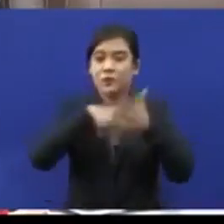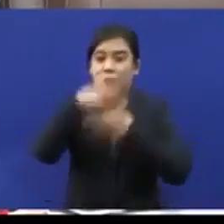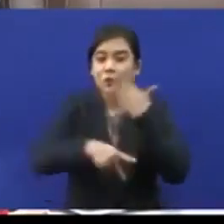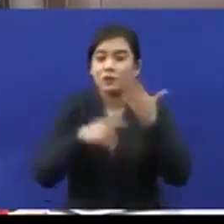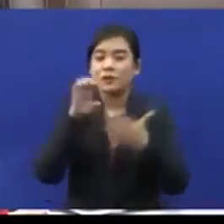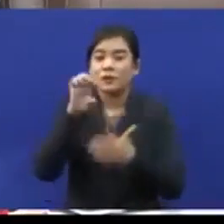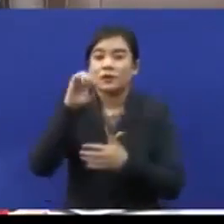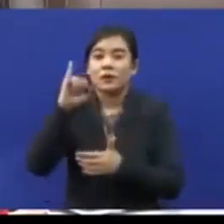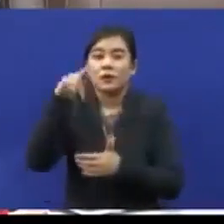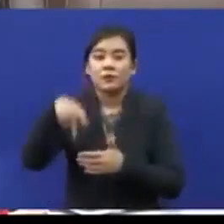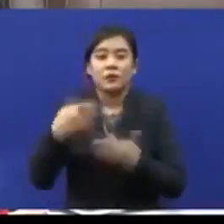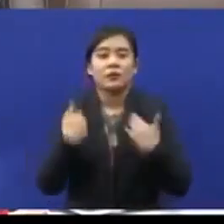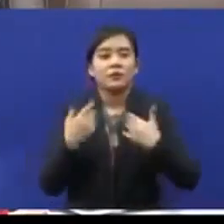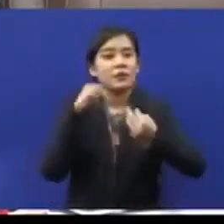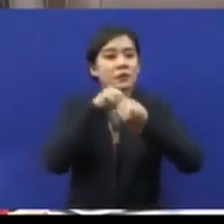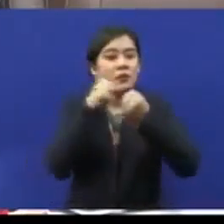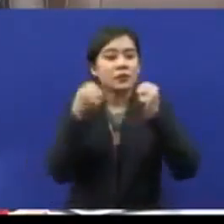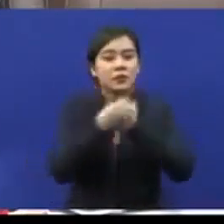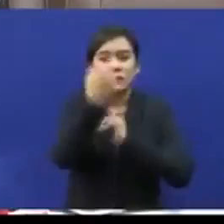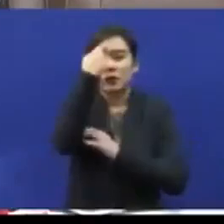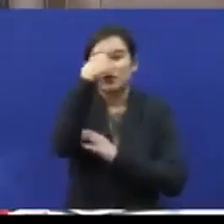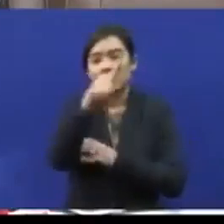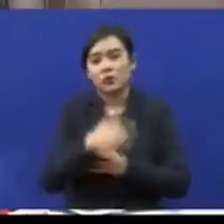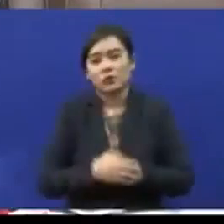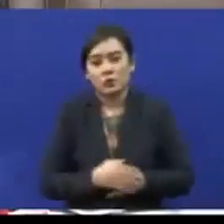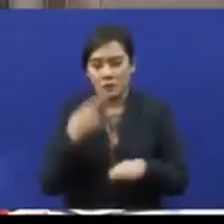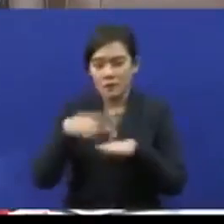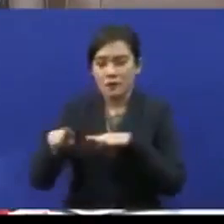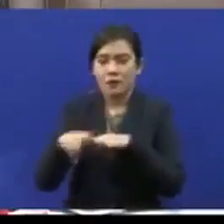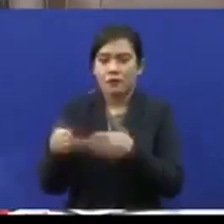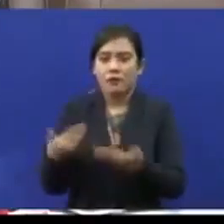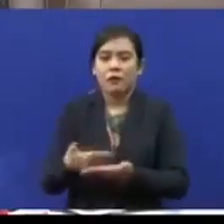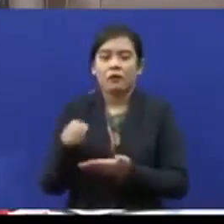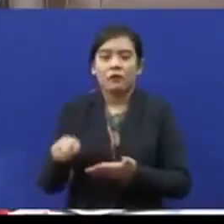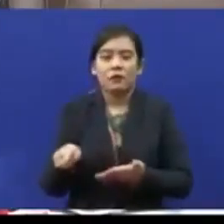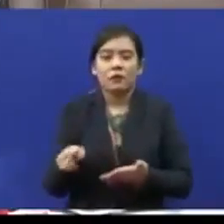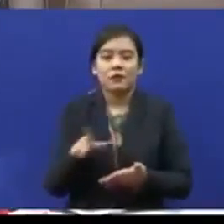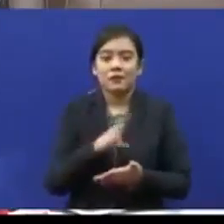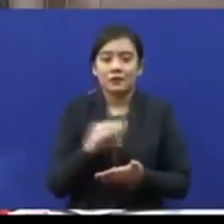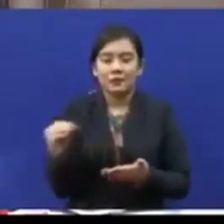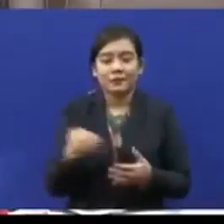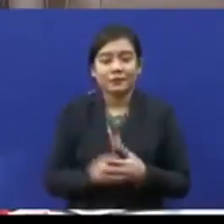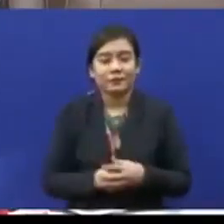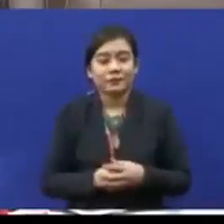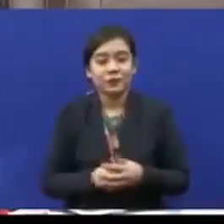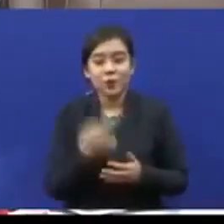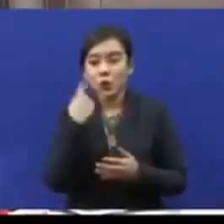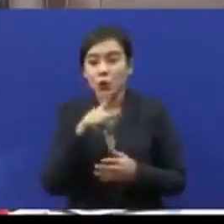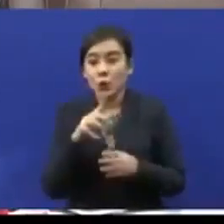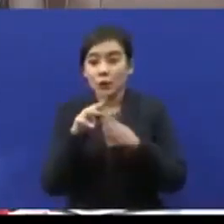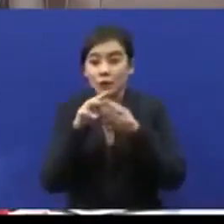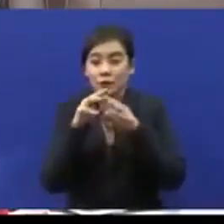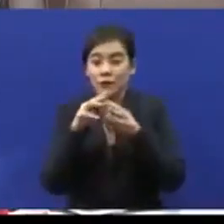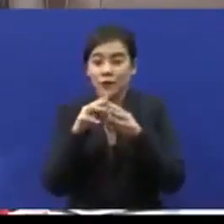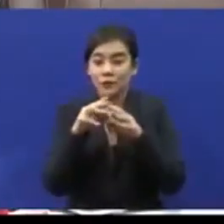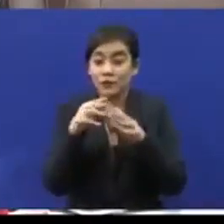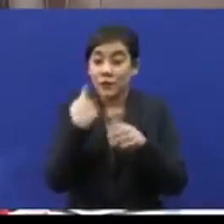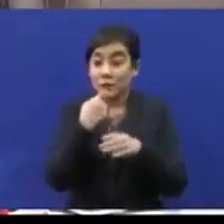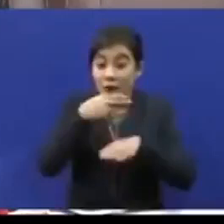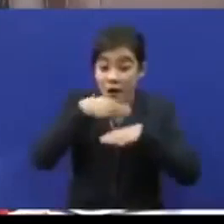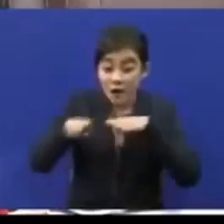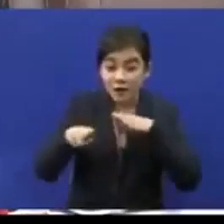EIP menghadapi masalah untuk menghantar anak mereka. Walaubagaimanapun bagi mereka yang menghantar